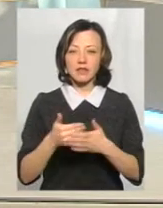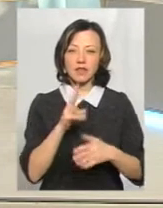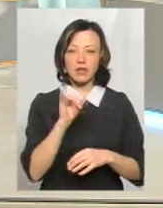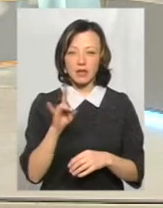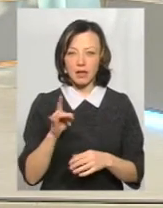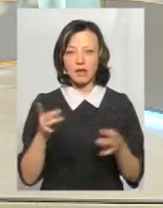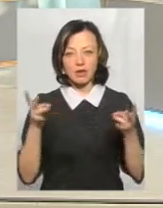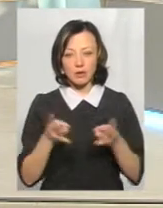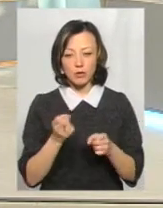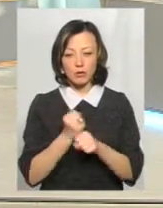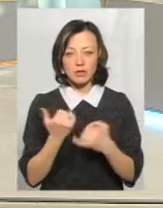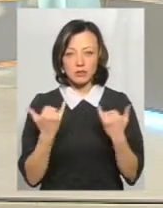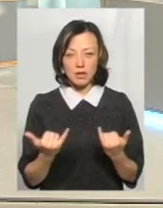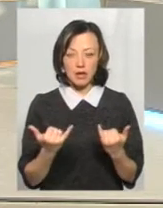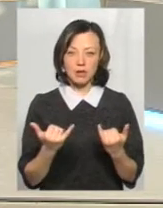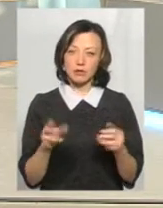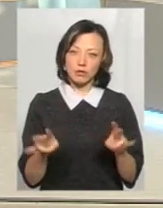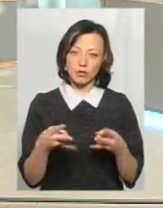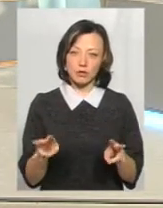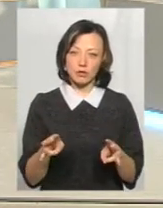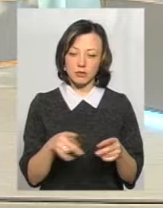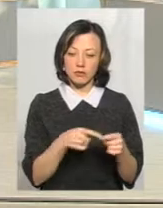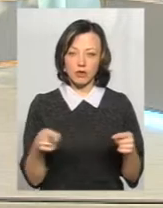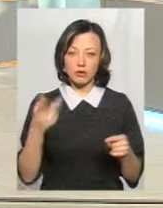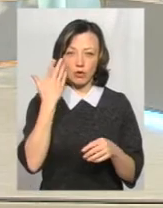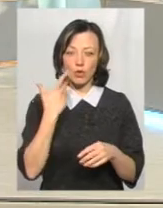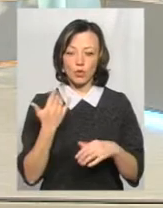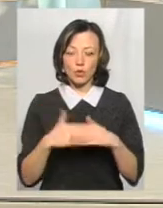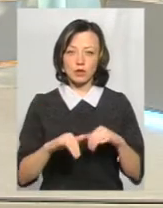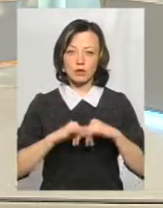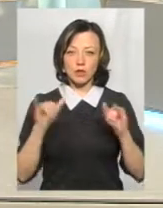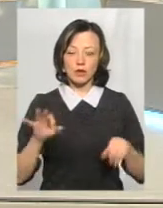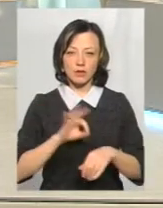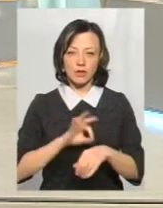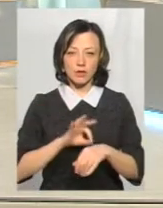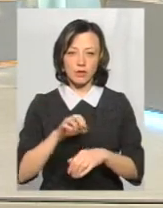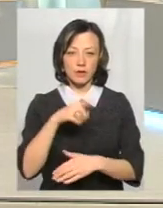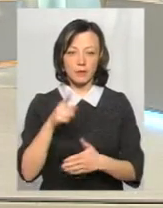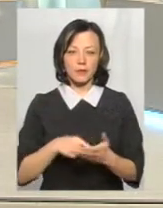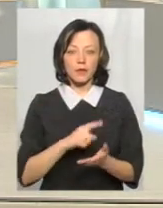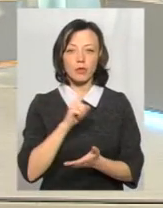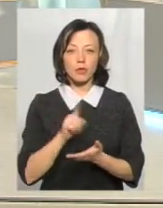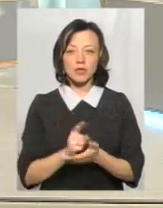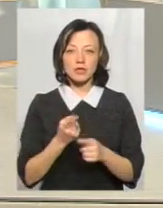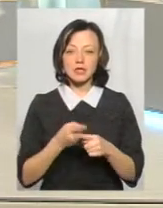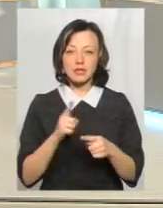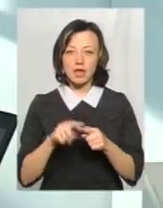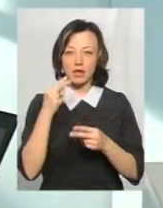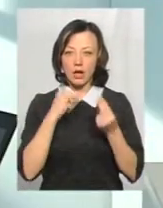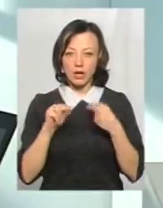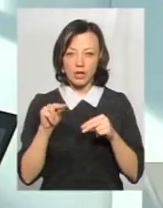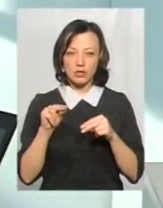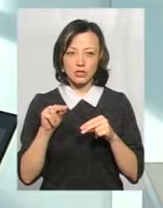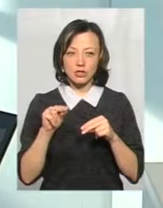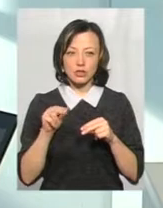є доцільність робити їх зараз? Чи це потрібно? В цей час, коли йде такий спалах, загострення ситуації? обов'язково. Це є найкращий